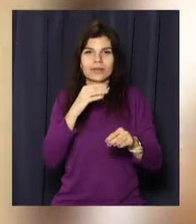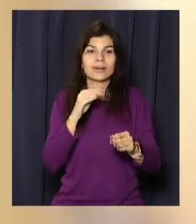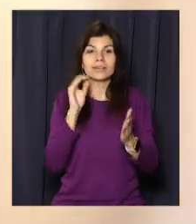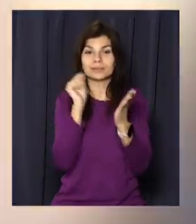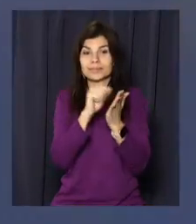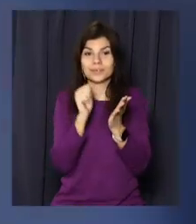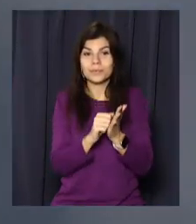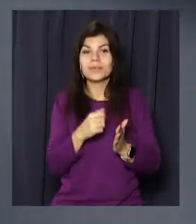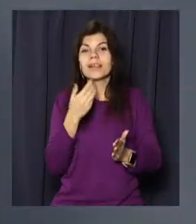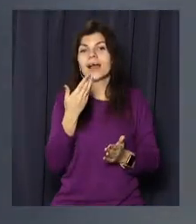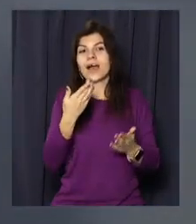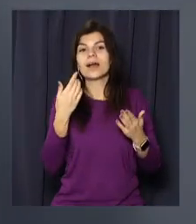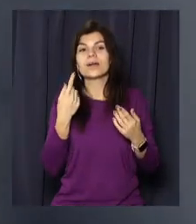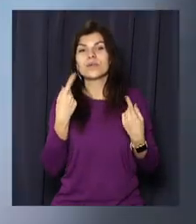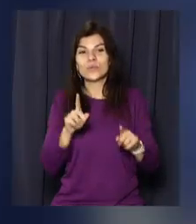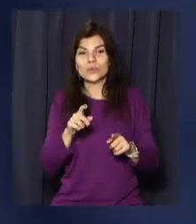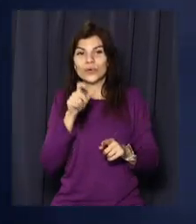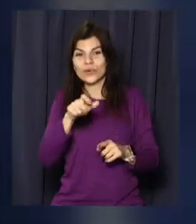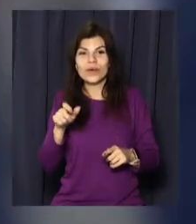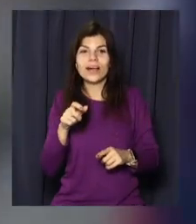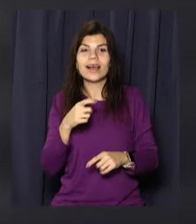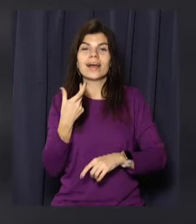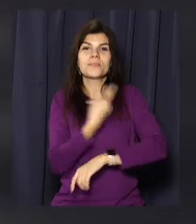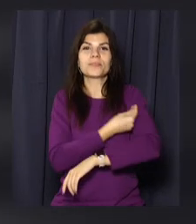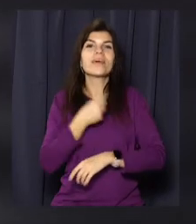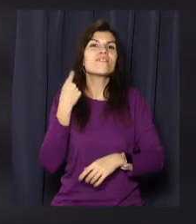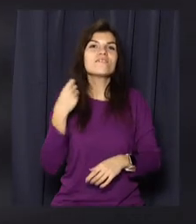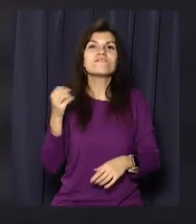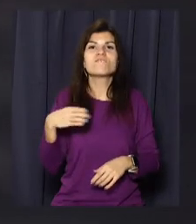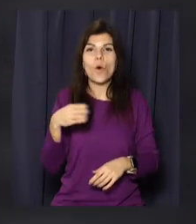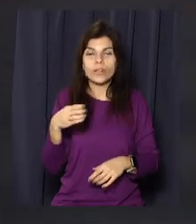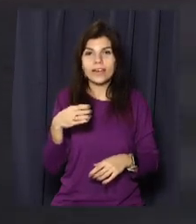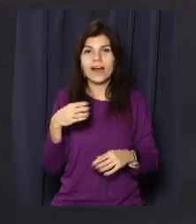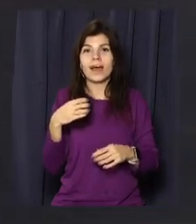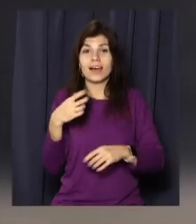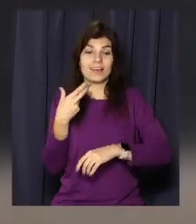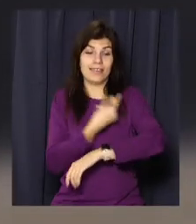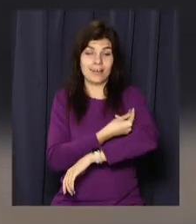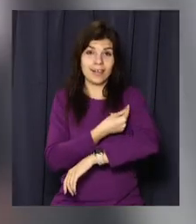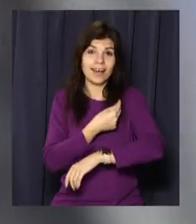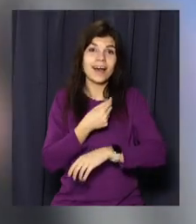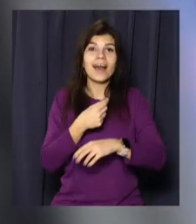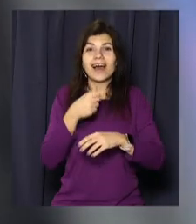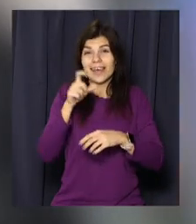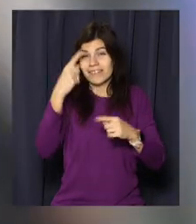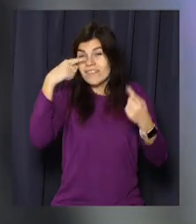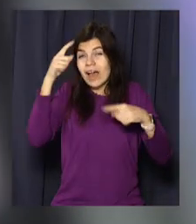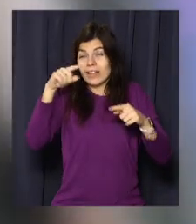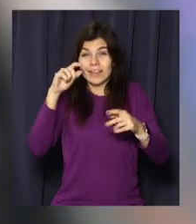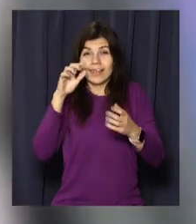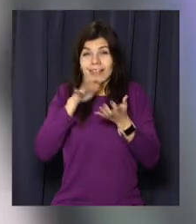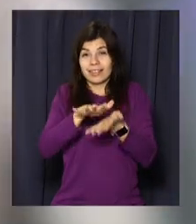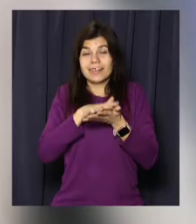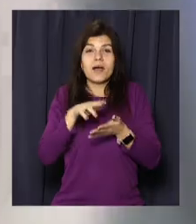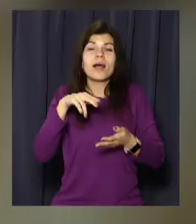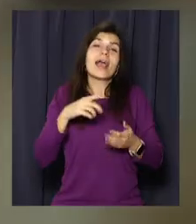дорогу макаронами та вакцинував дніпрян горілкою з салом. Усе заради мільйонних переглядів. Дніпровський блогер Давид Игнатов знімає